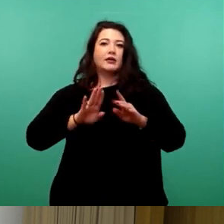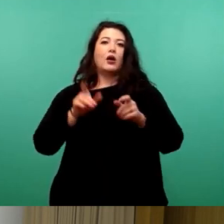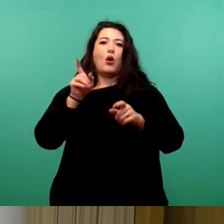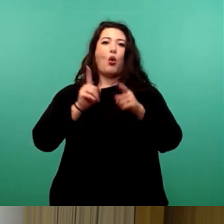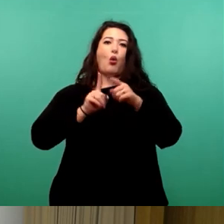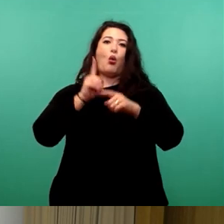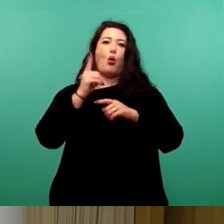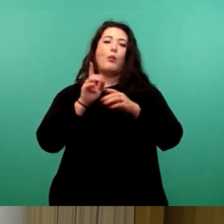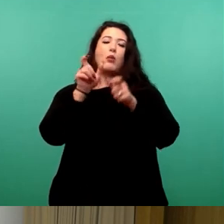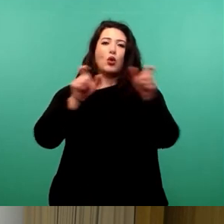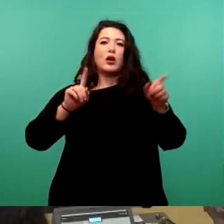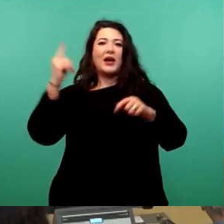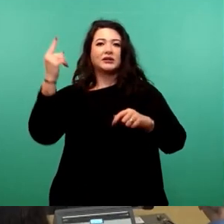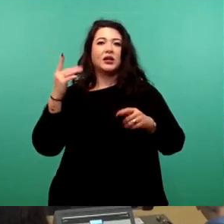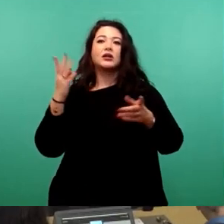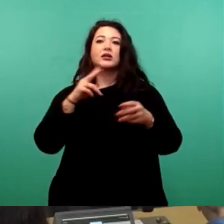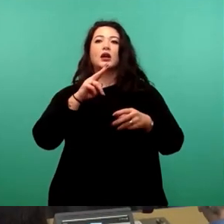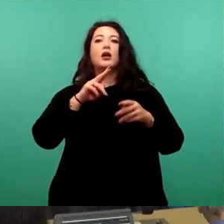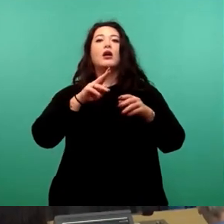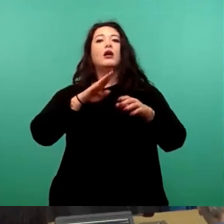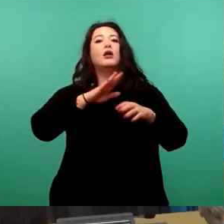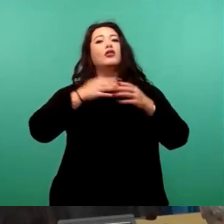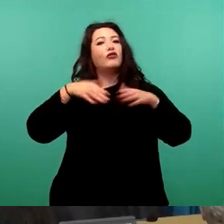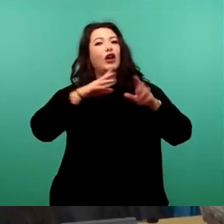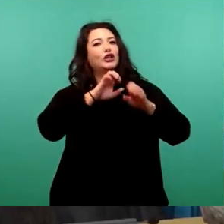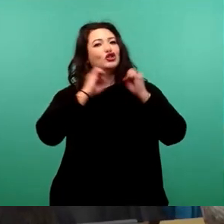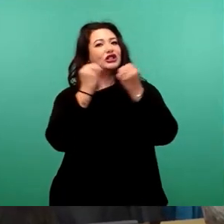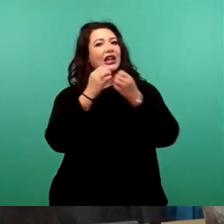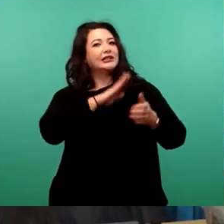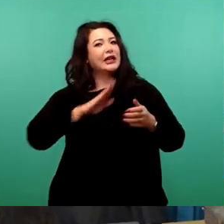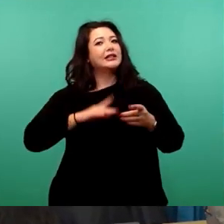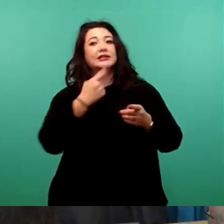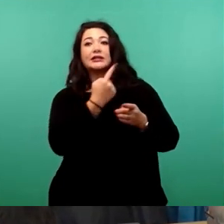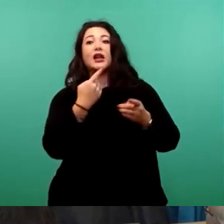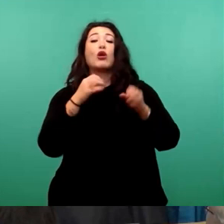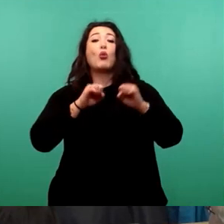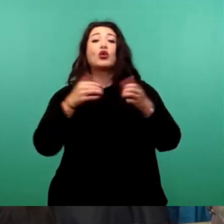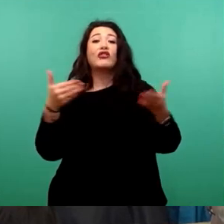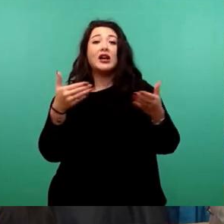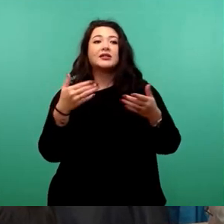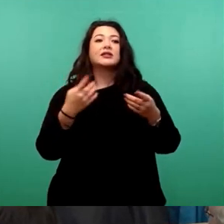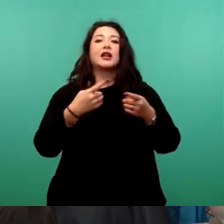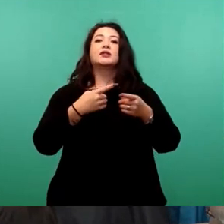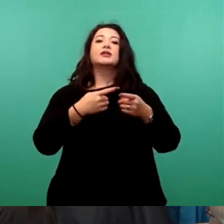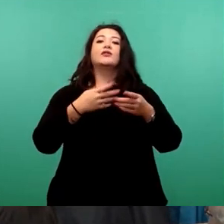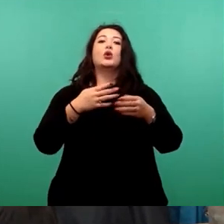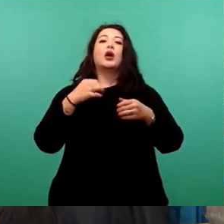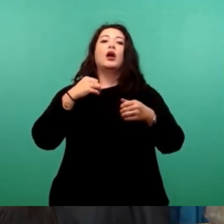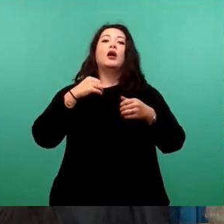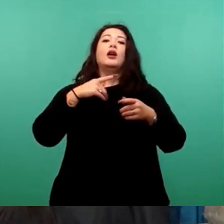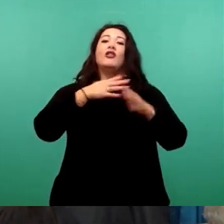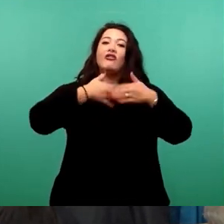Sachsen hat inzwischen die Möglichkeit geschaffen, dass geförderte landesweit tätige freie Träger eine